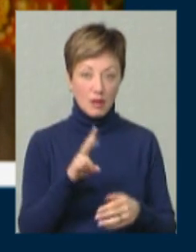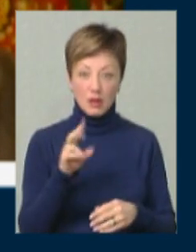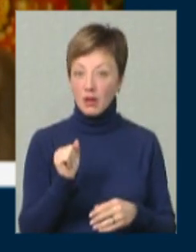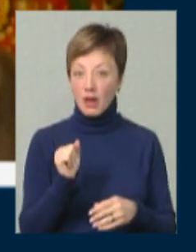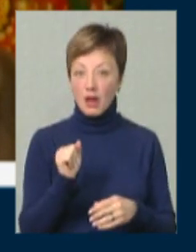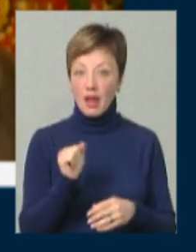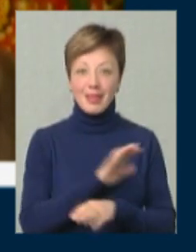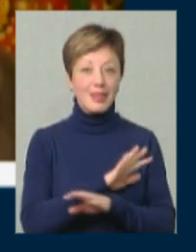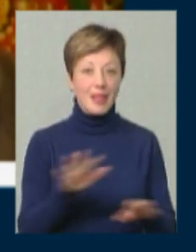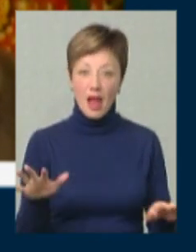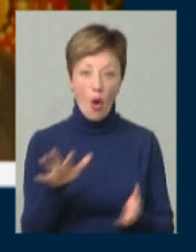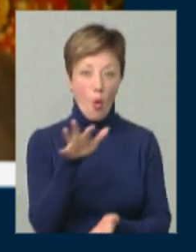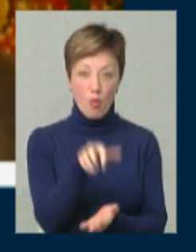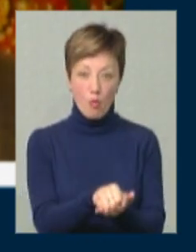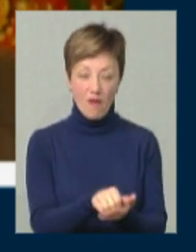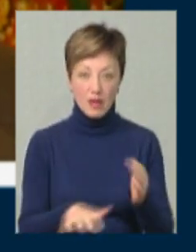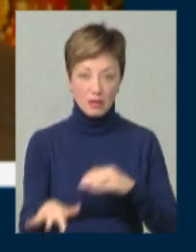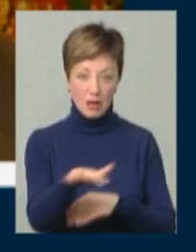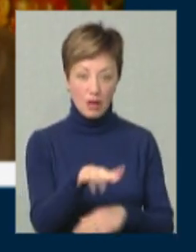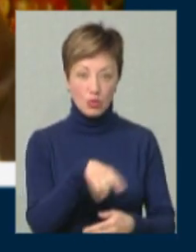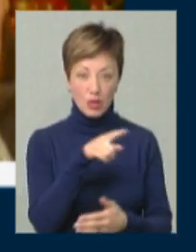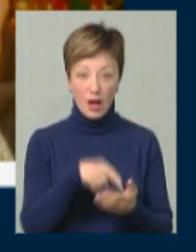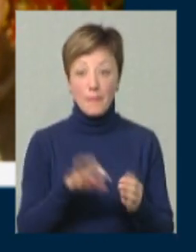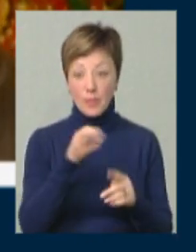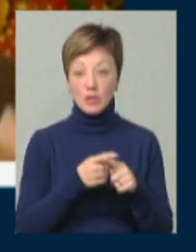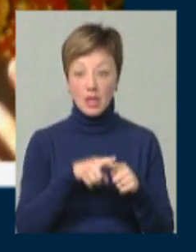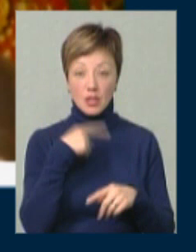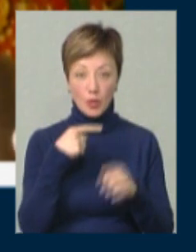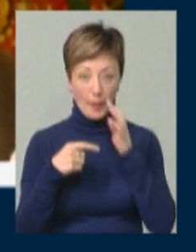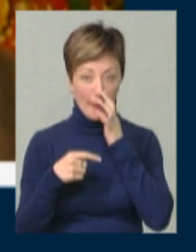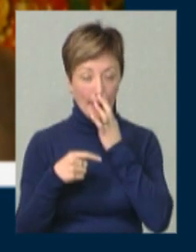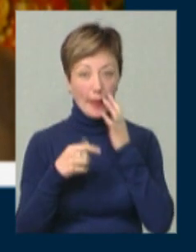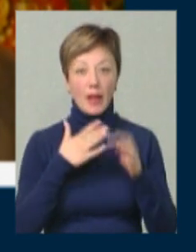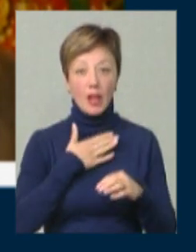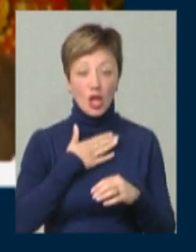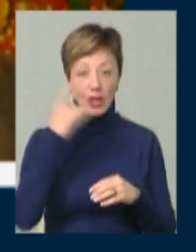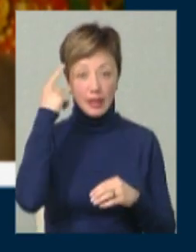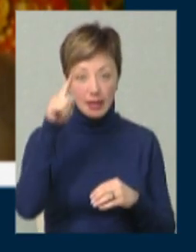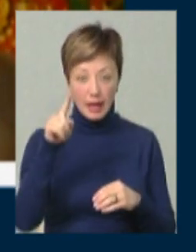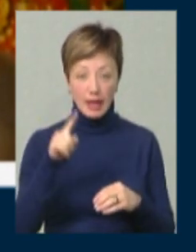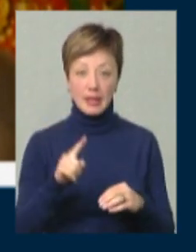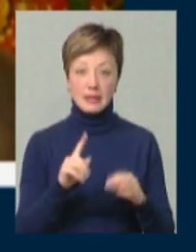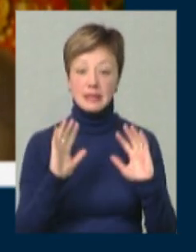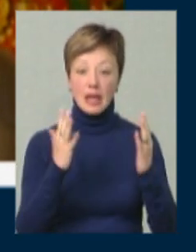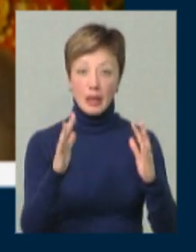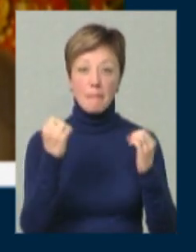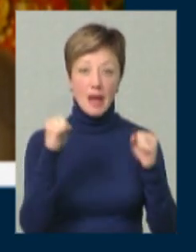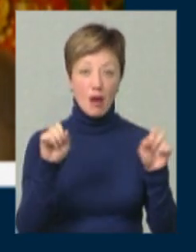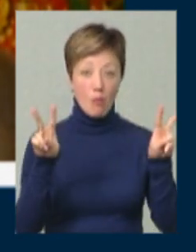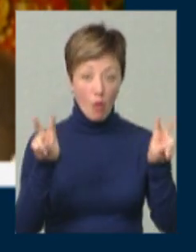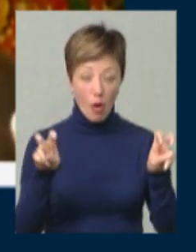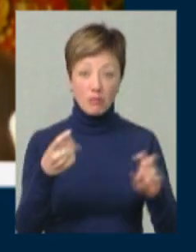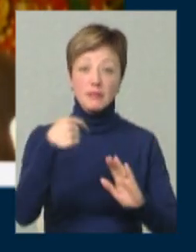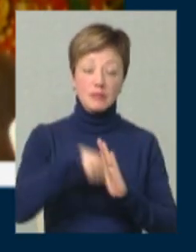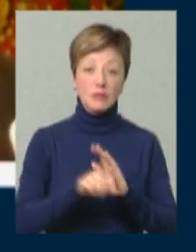неокупованій території? Ну я якраз про це і кажу. І от наша ідея «Сади перемоги» заключається в тому,